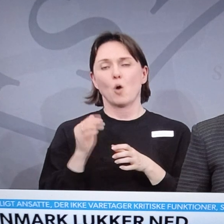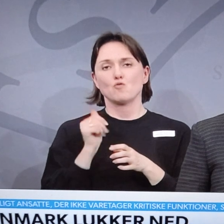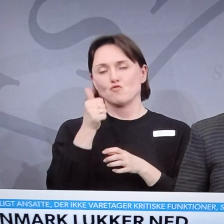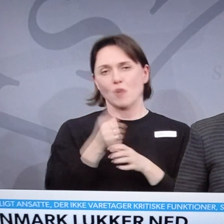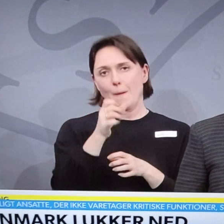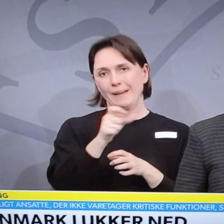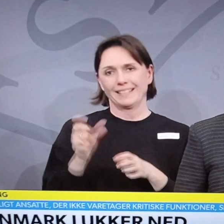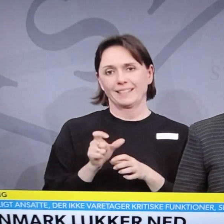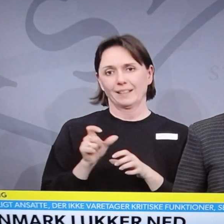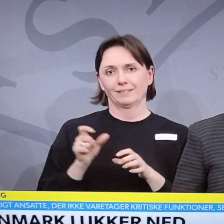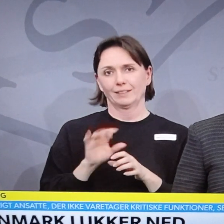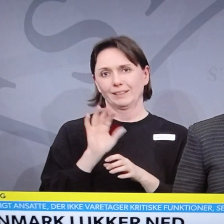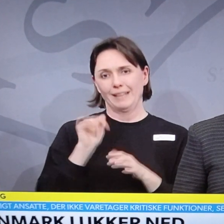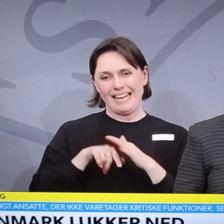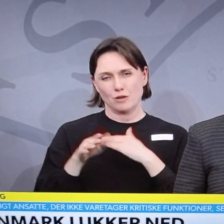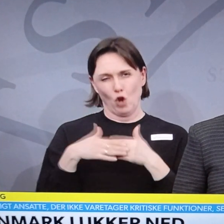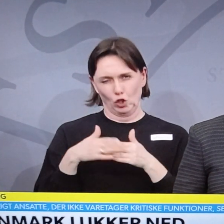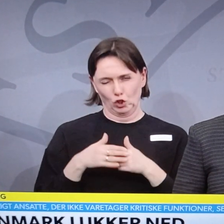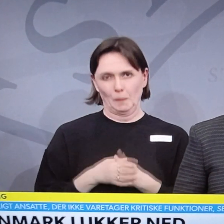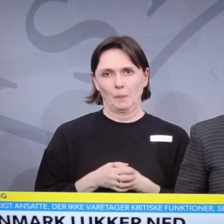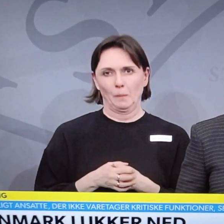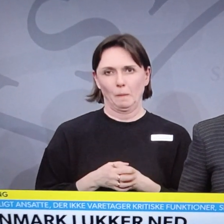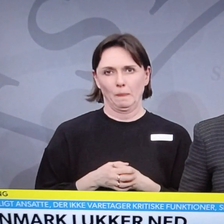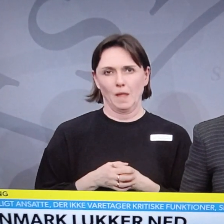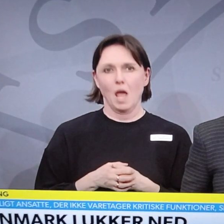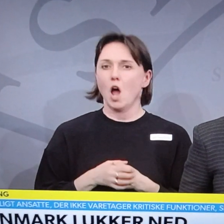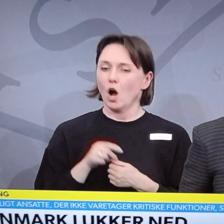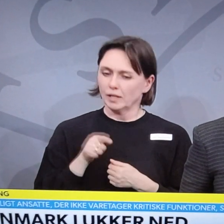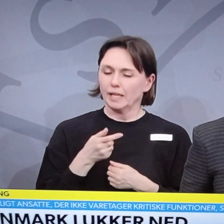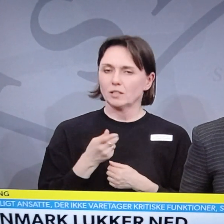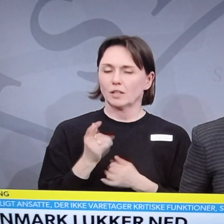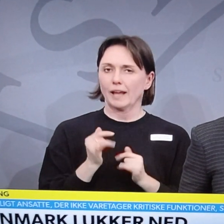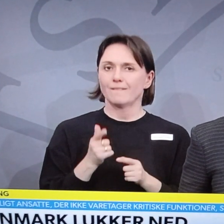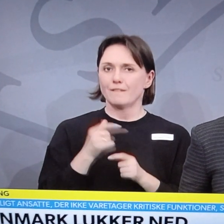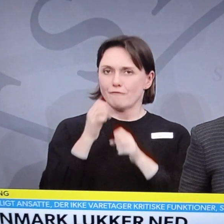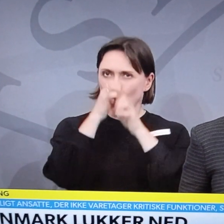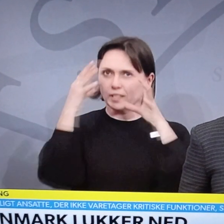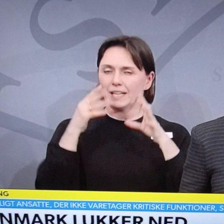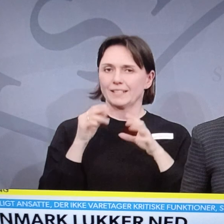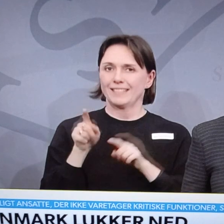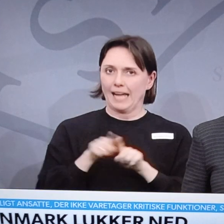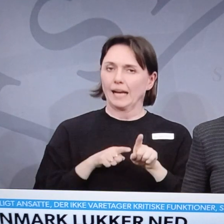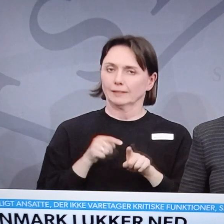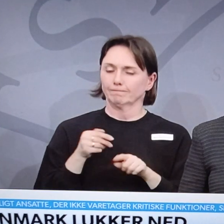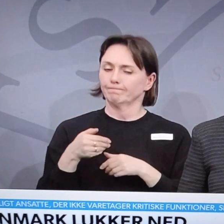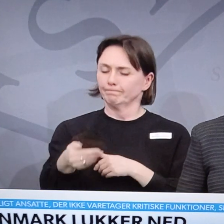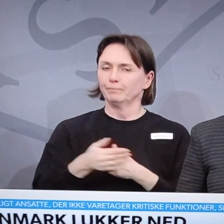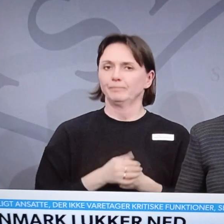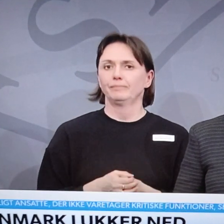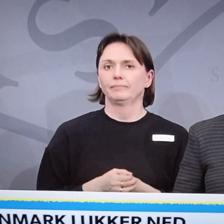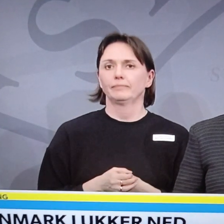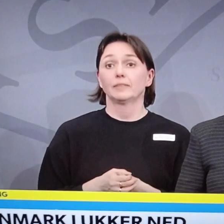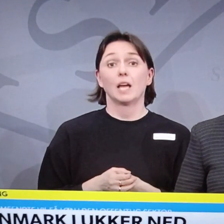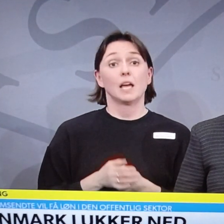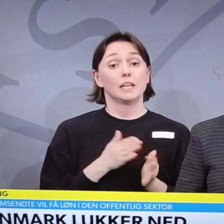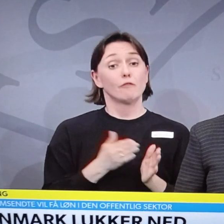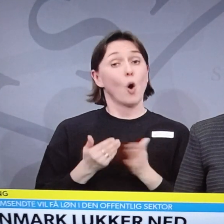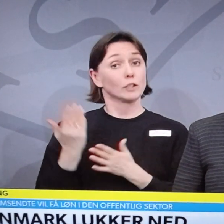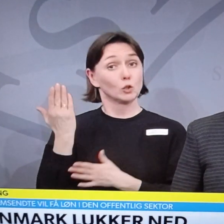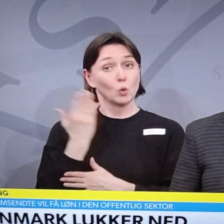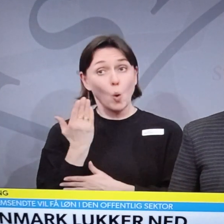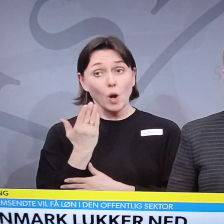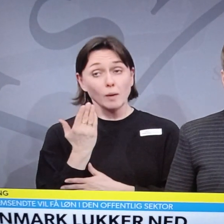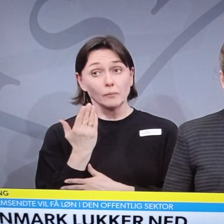noget, vi forestiller os at sætte i gang. I forhold til skolerne,